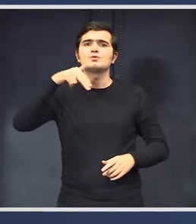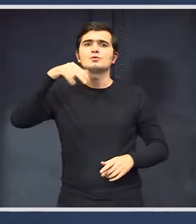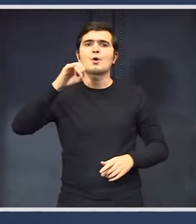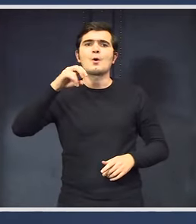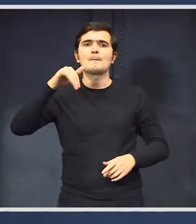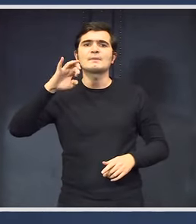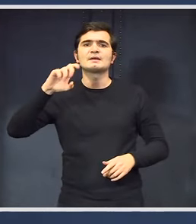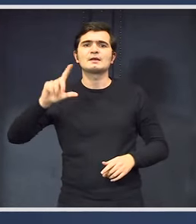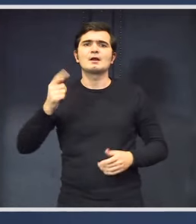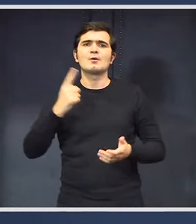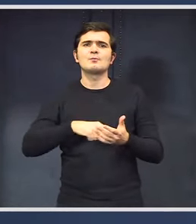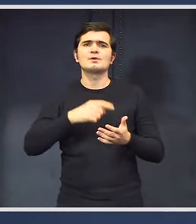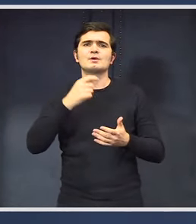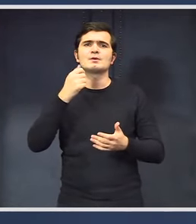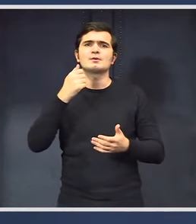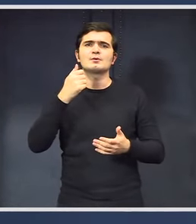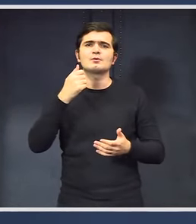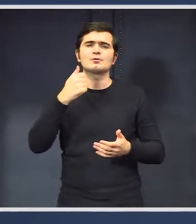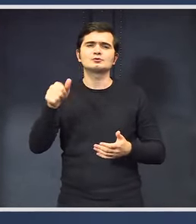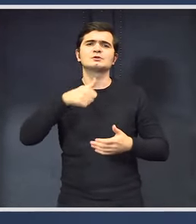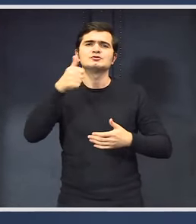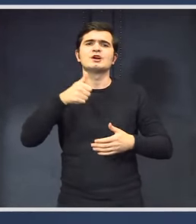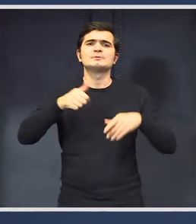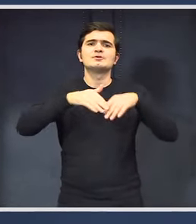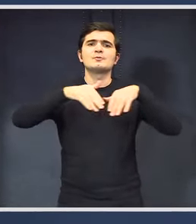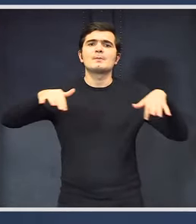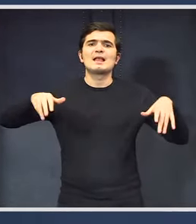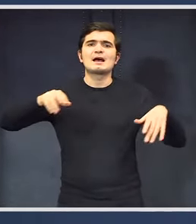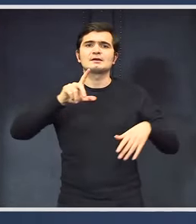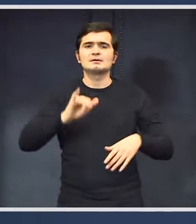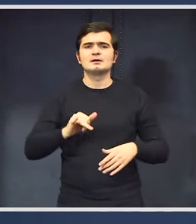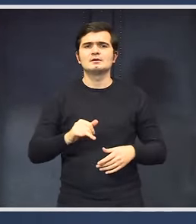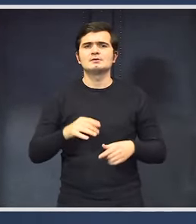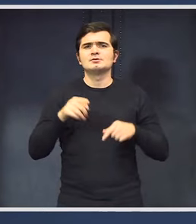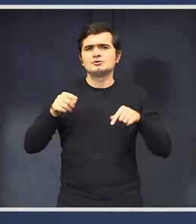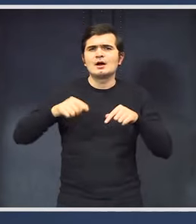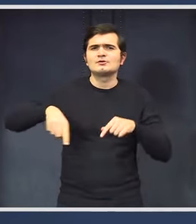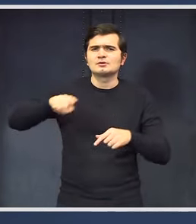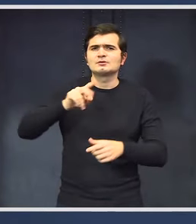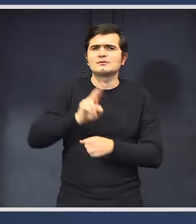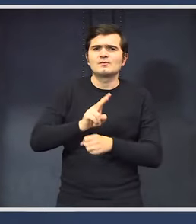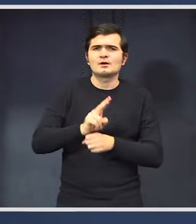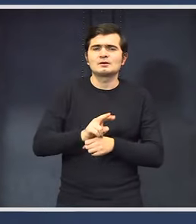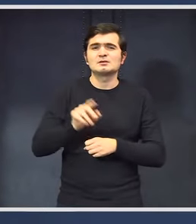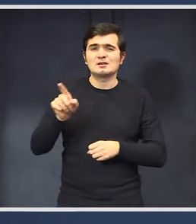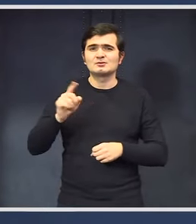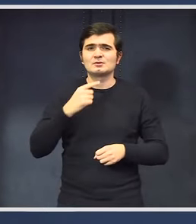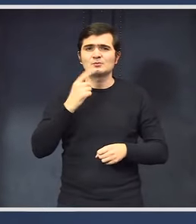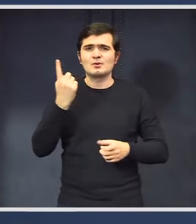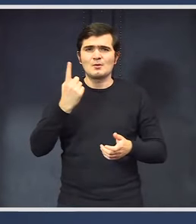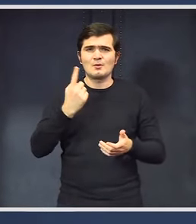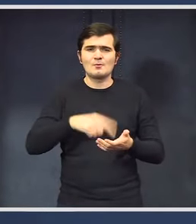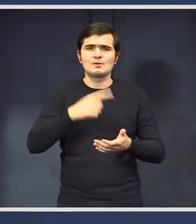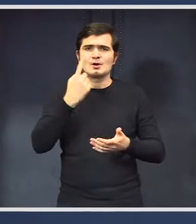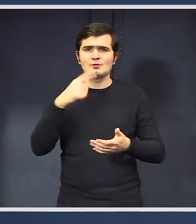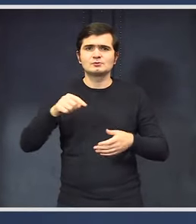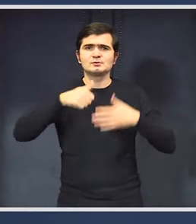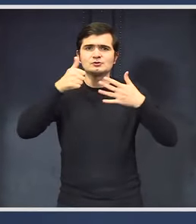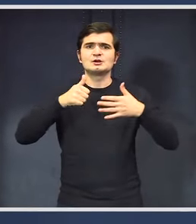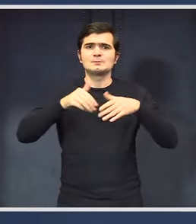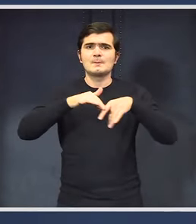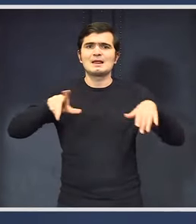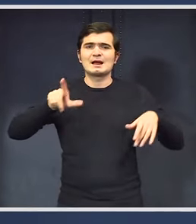1116 miliarde de lei. Și aici aș vrea să fim foarte atenți. Acest PIB de 1116 miliarde de lei